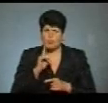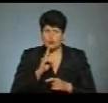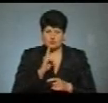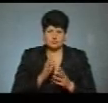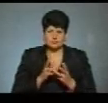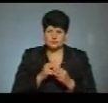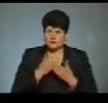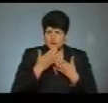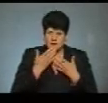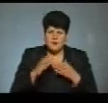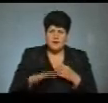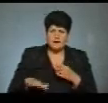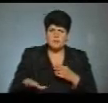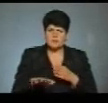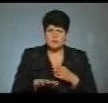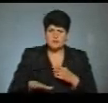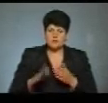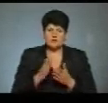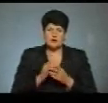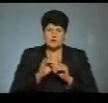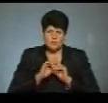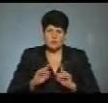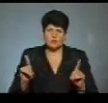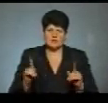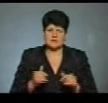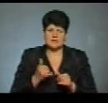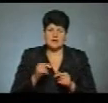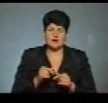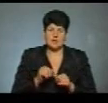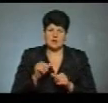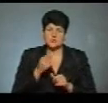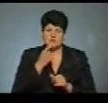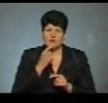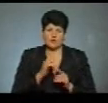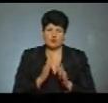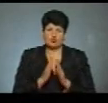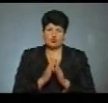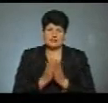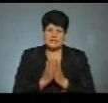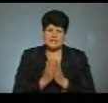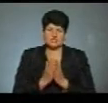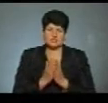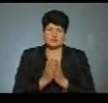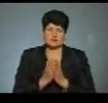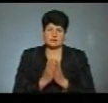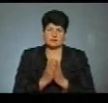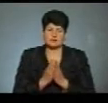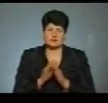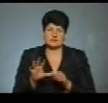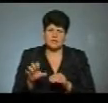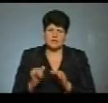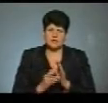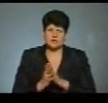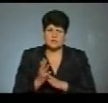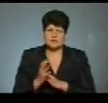встановили. А територія заказника є унікальною для деяких червонокнижних тварин та рослин. Ще серед тих